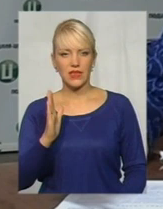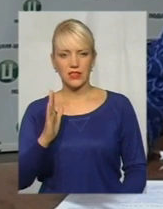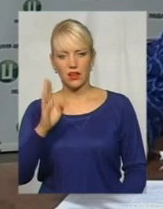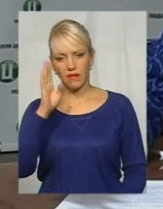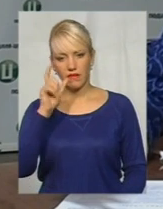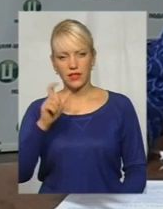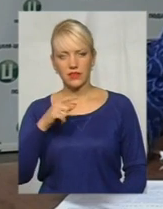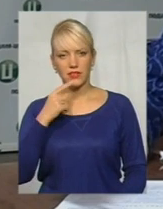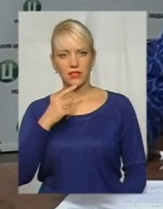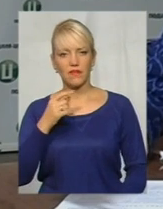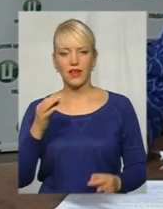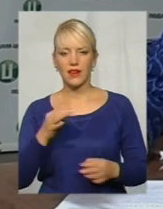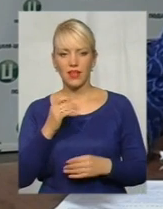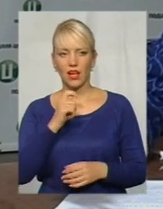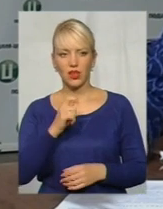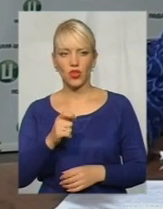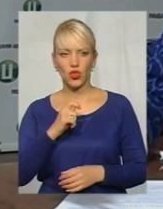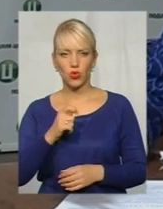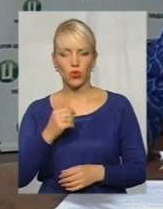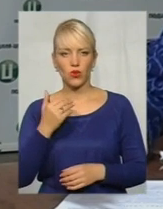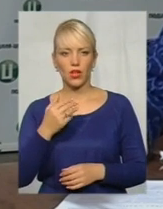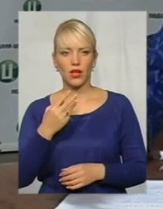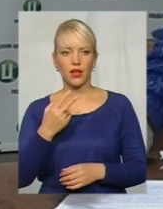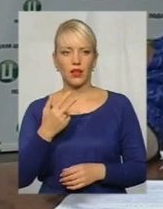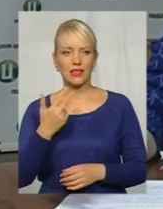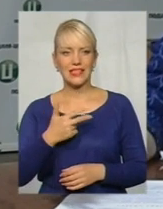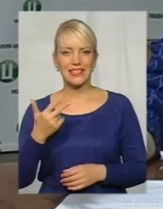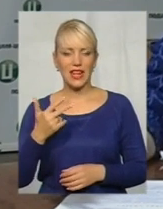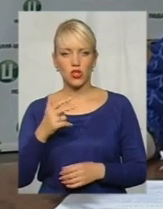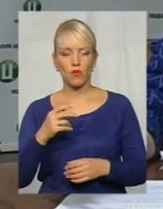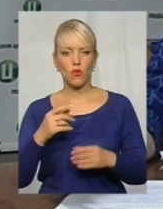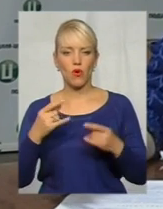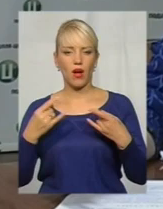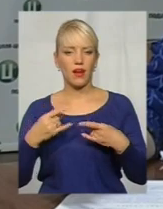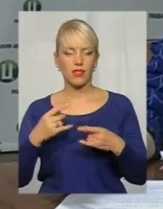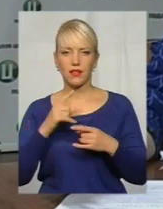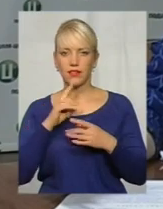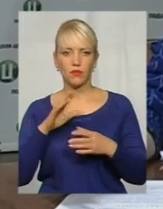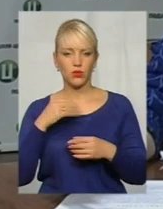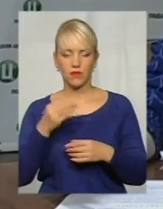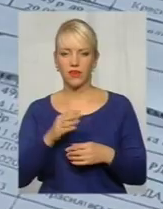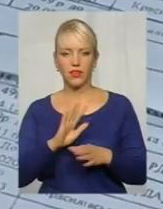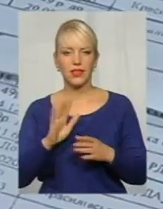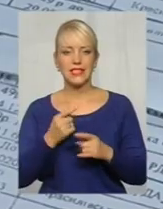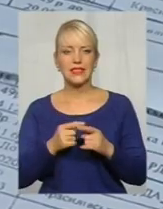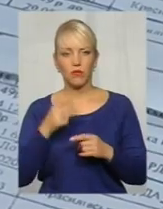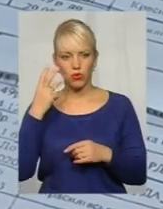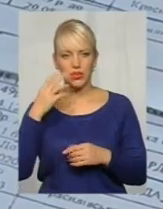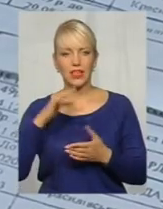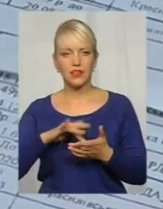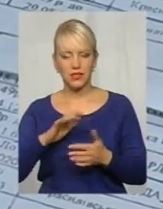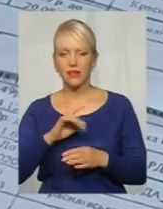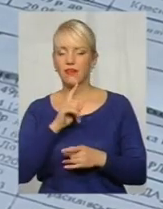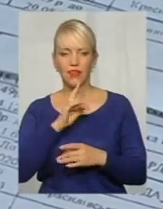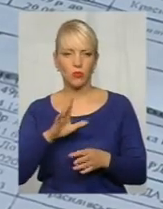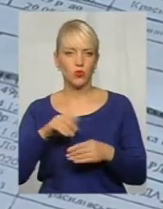сказав, що він ніяких інтерв'ю давати 33-му каналу не буде. А це не 33-му? поділля Центру давати не буде. Це моя позиція,